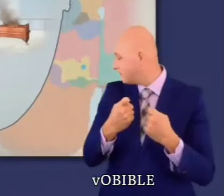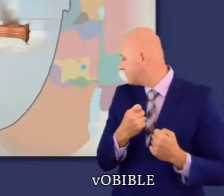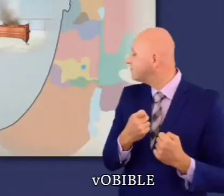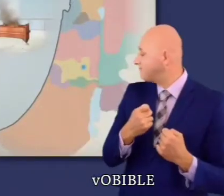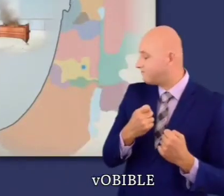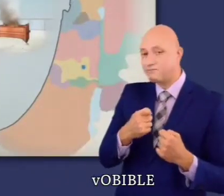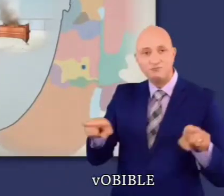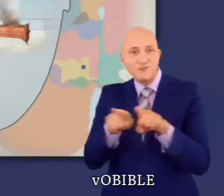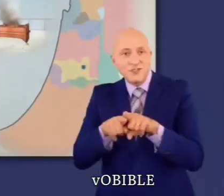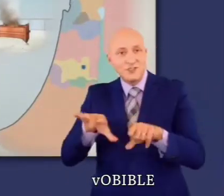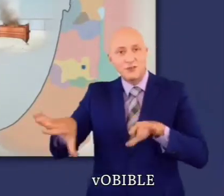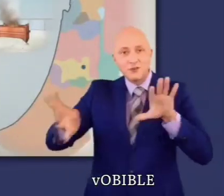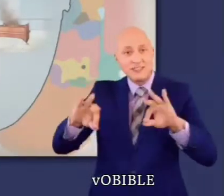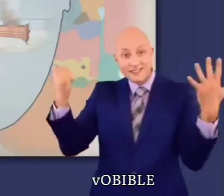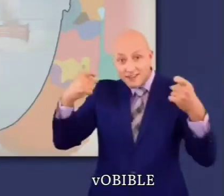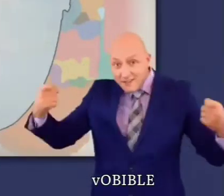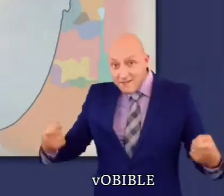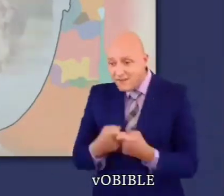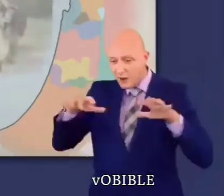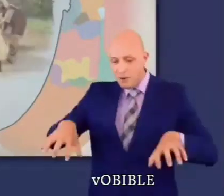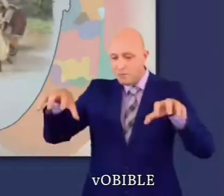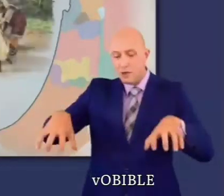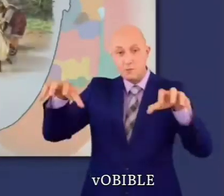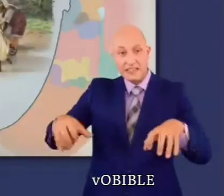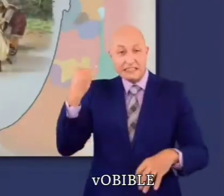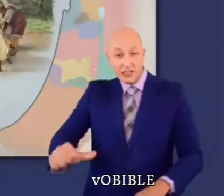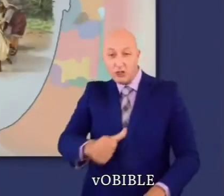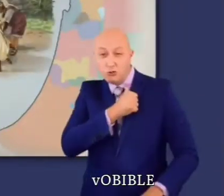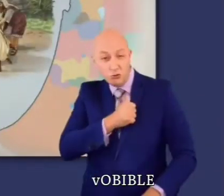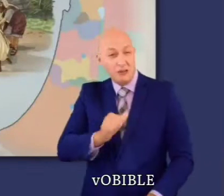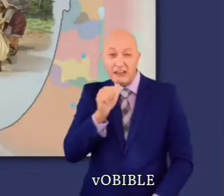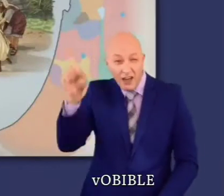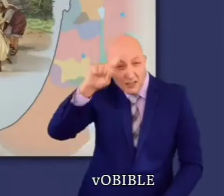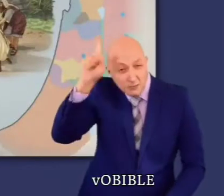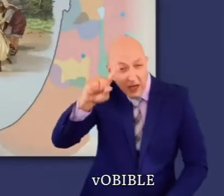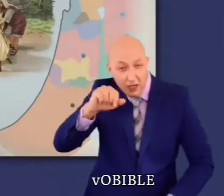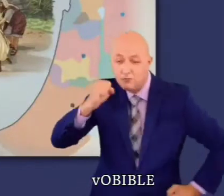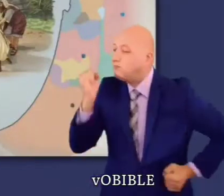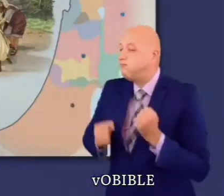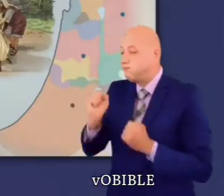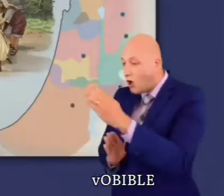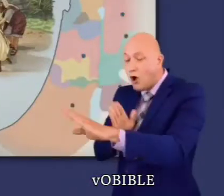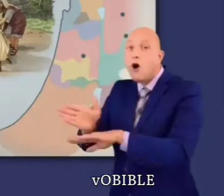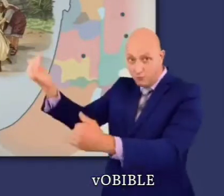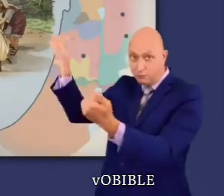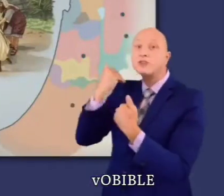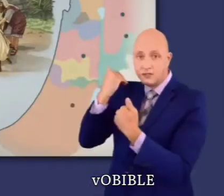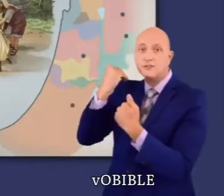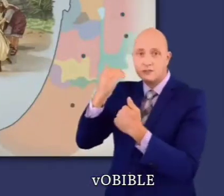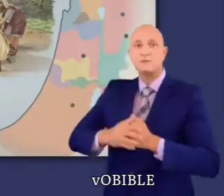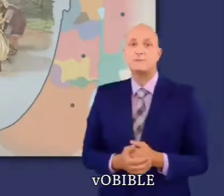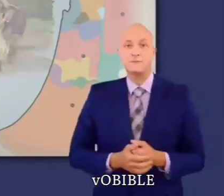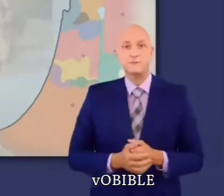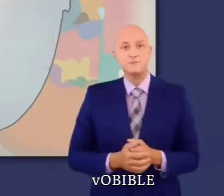tabernacle est installé à Silo et les Israélites choisissent six villes de refuge pour les personnes qui commettraient un homicide involontaire.